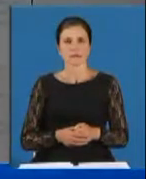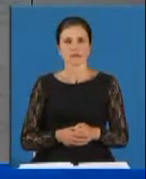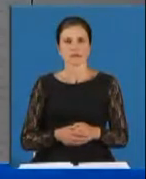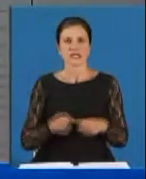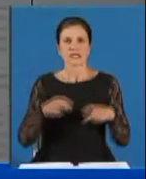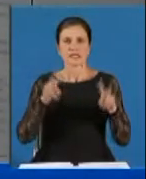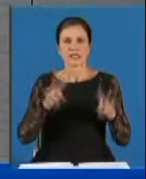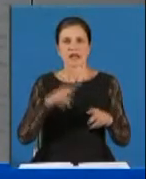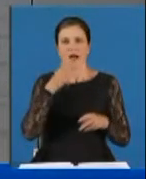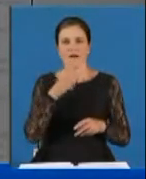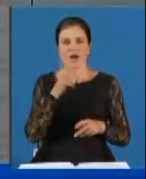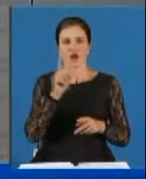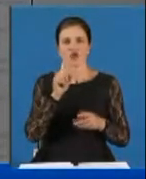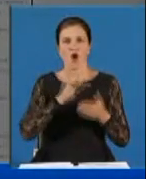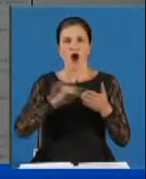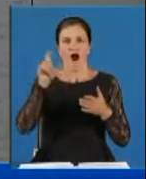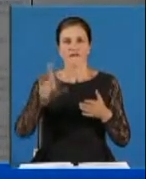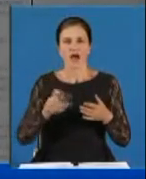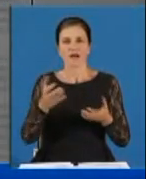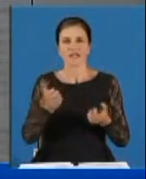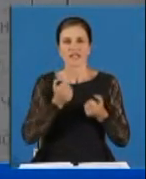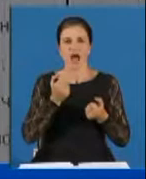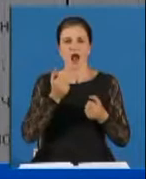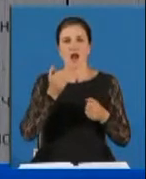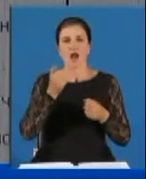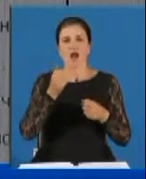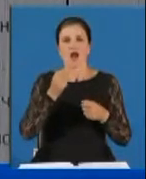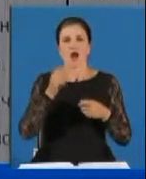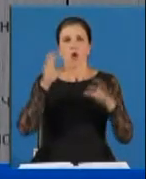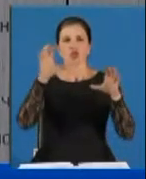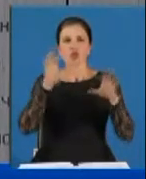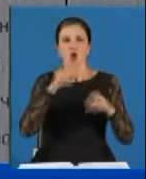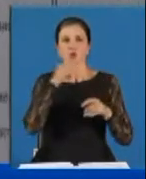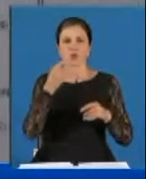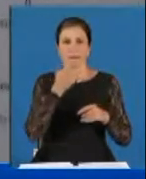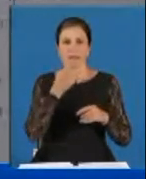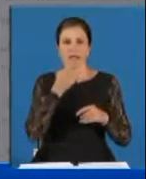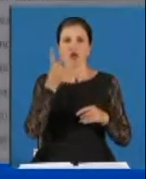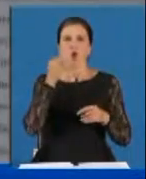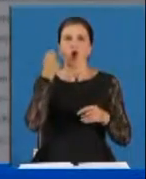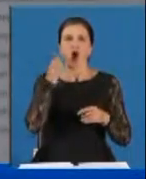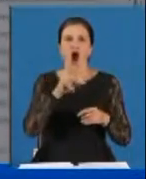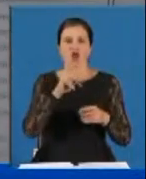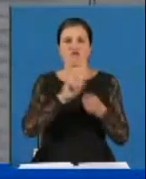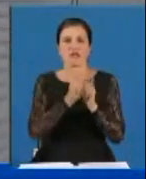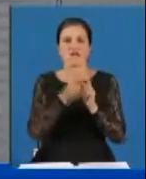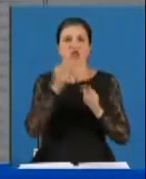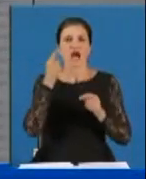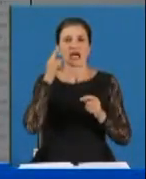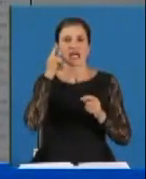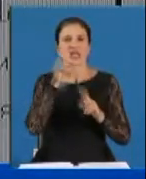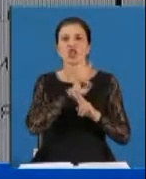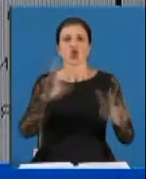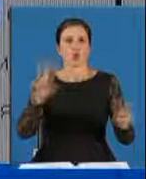Специалисты утверждают, что авторы взяли за основу Конституцию на русском языке. Однако над качественным переводом на кыргызский никто